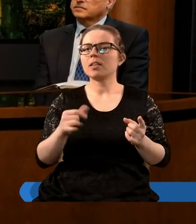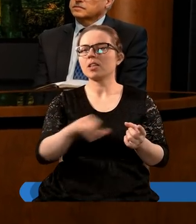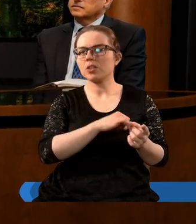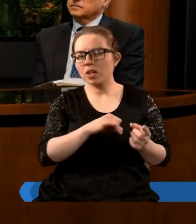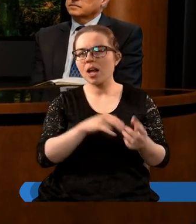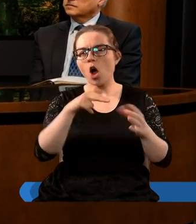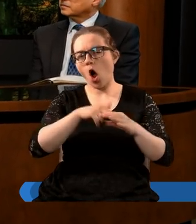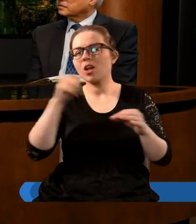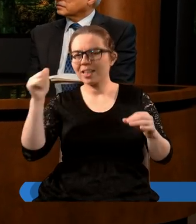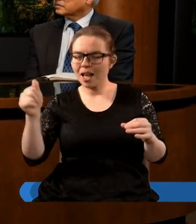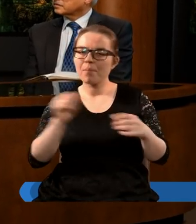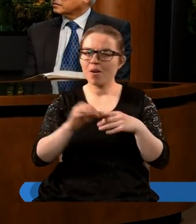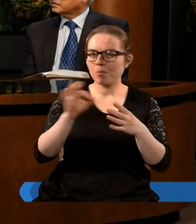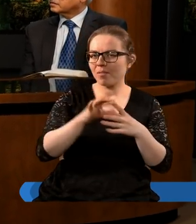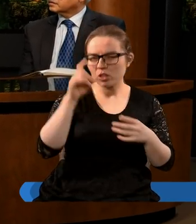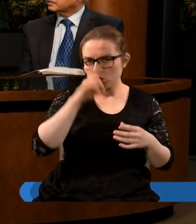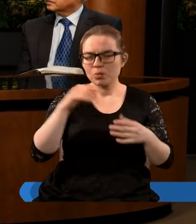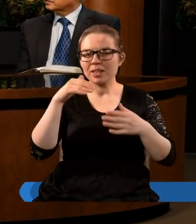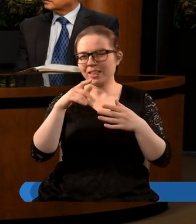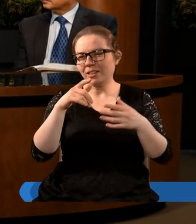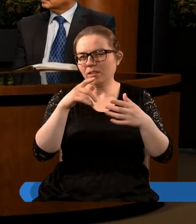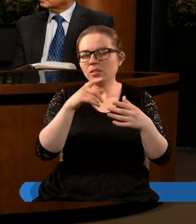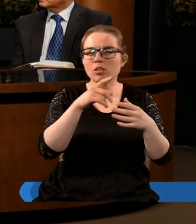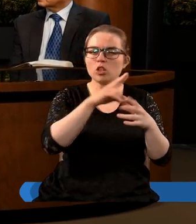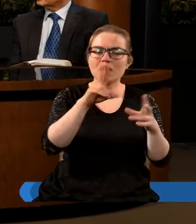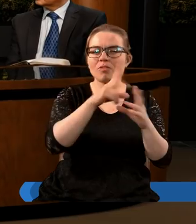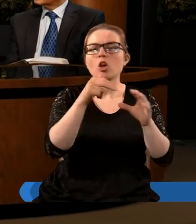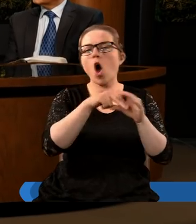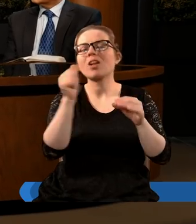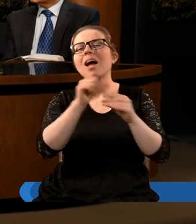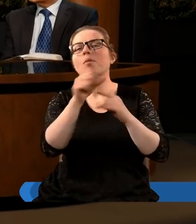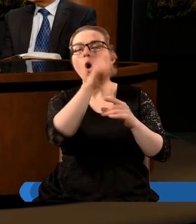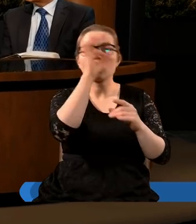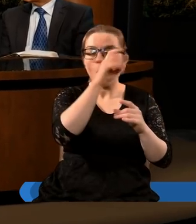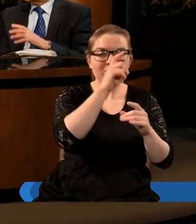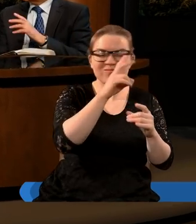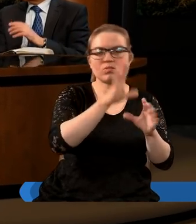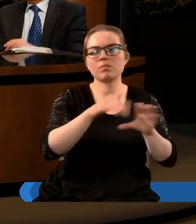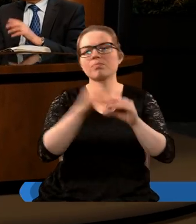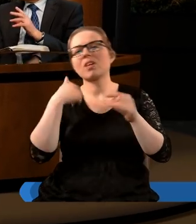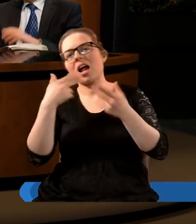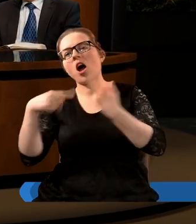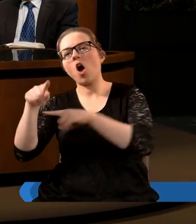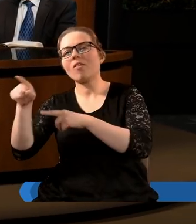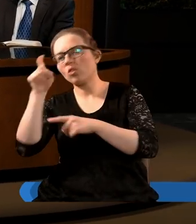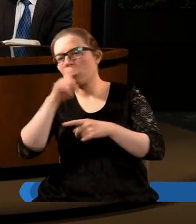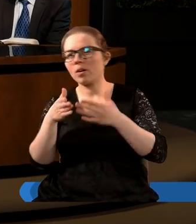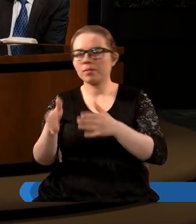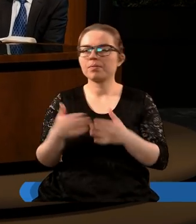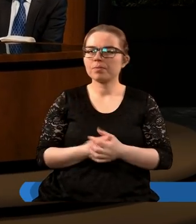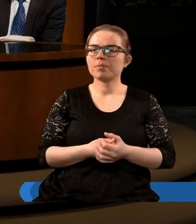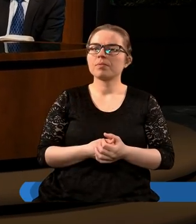grzechu, symbol odstępstwa, pewnych błędów, o której właśnie też mówi pierwszy rozdział księgi Izajasza. Tak?